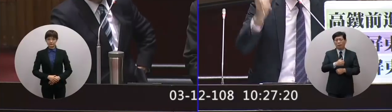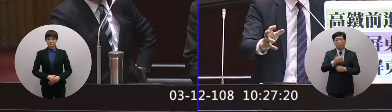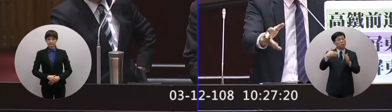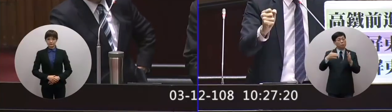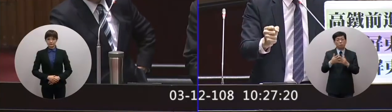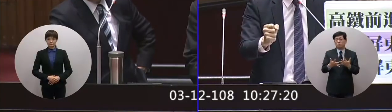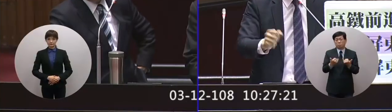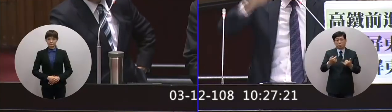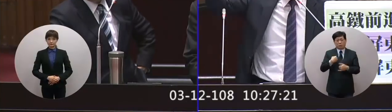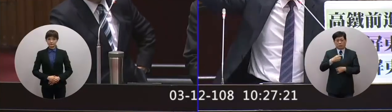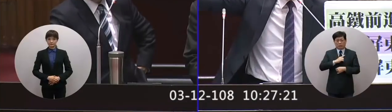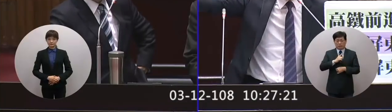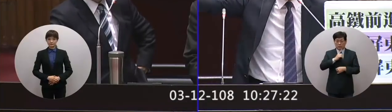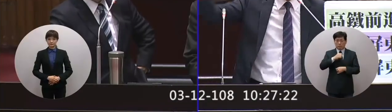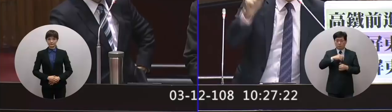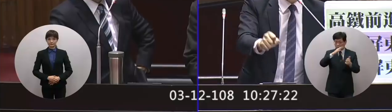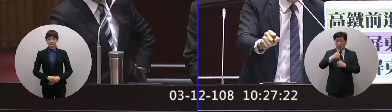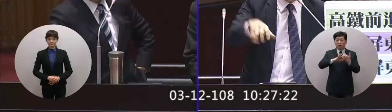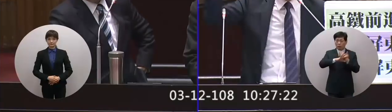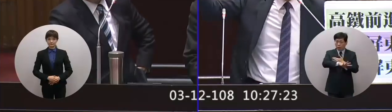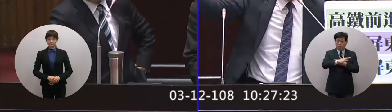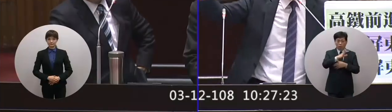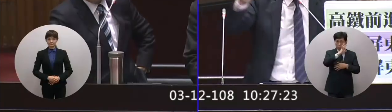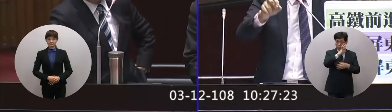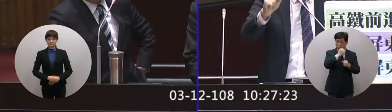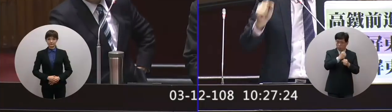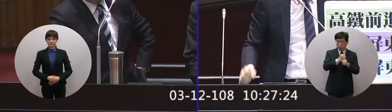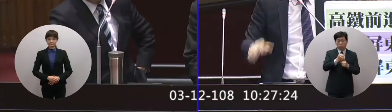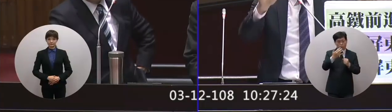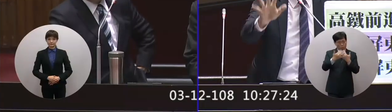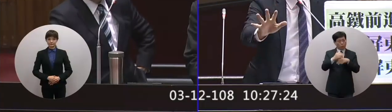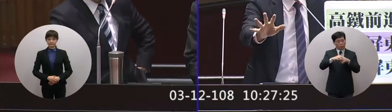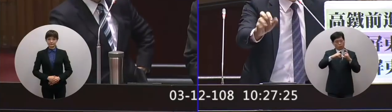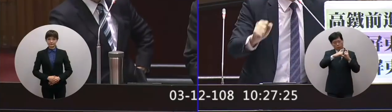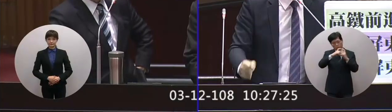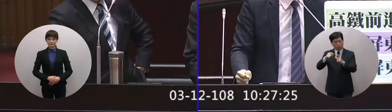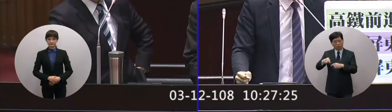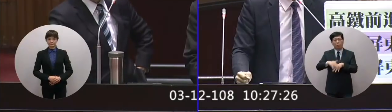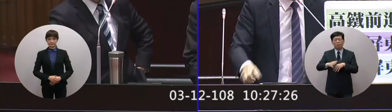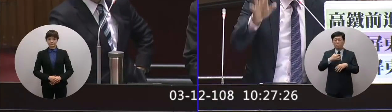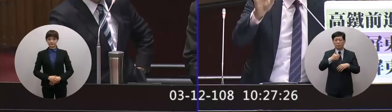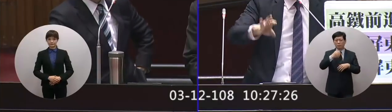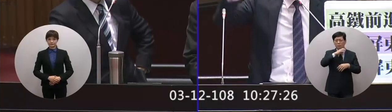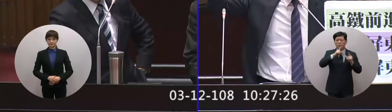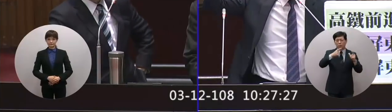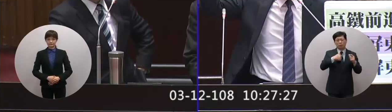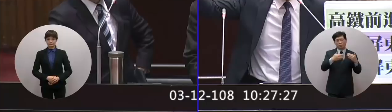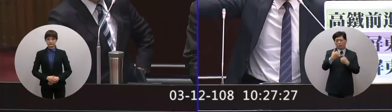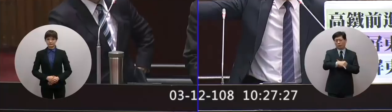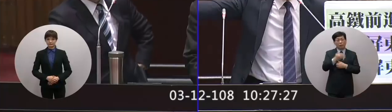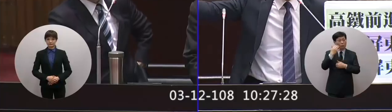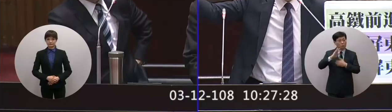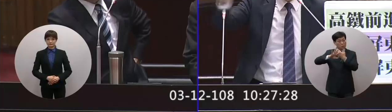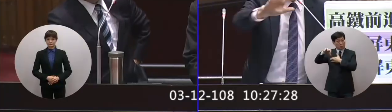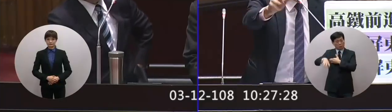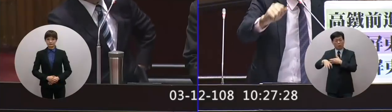學生不用自己訓練到外縣市訓練只要有機會學生還會回來屏東的交通沒有那麼方便學生一旦